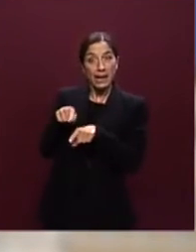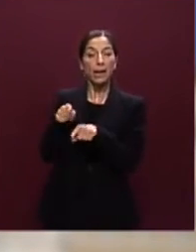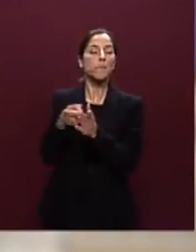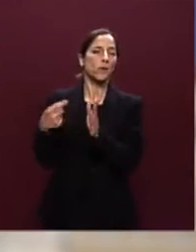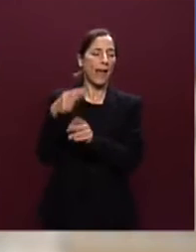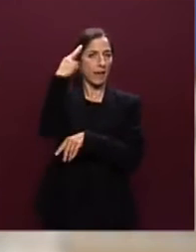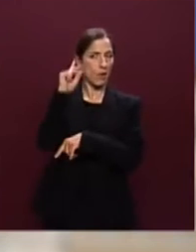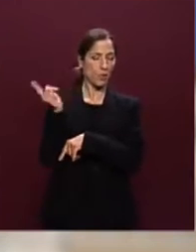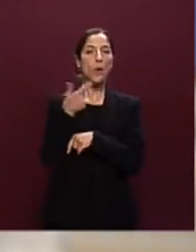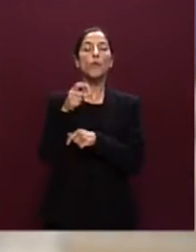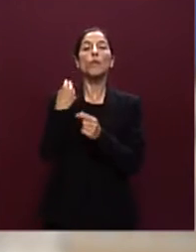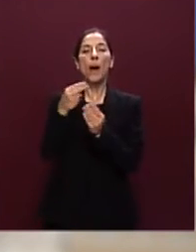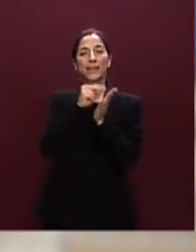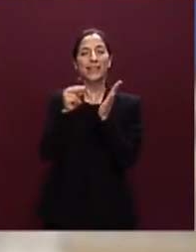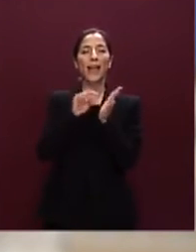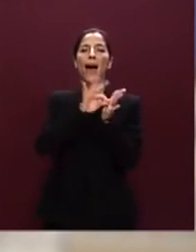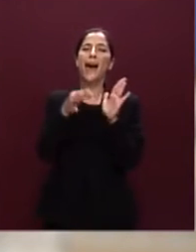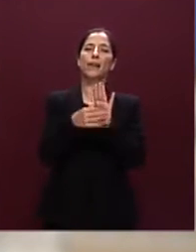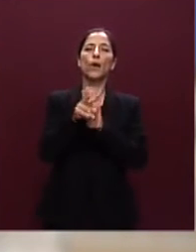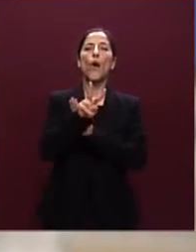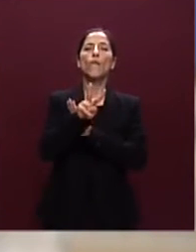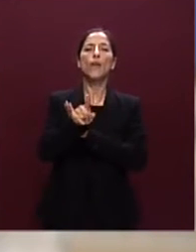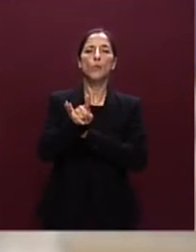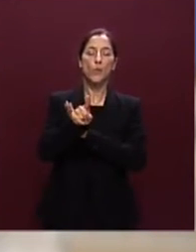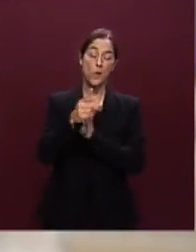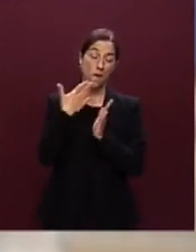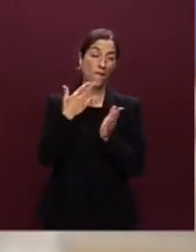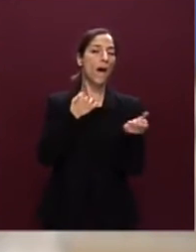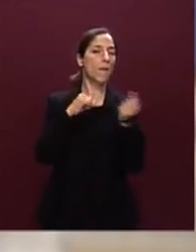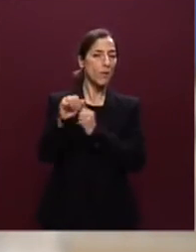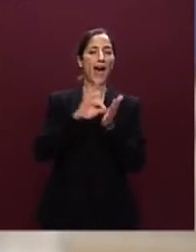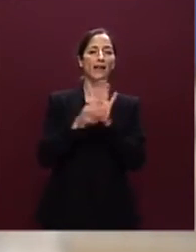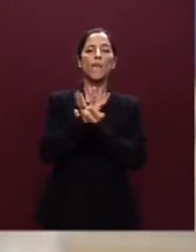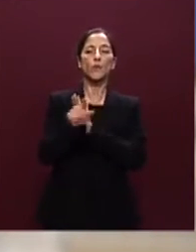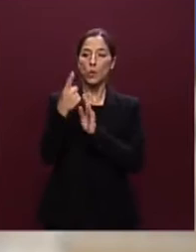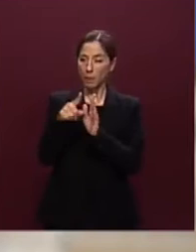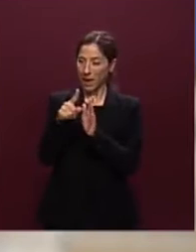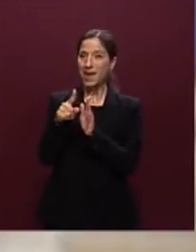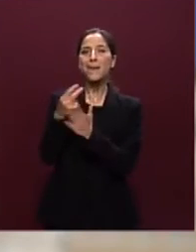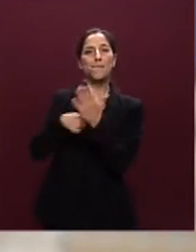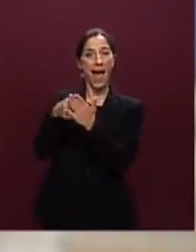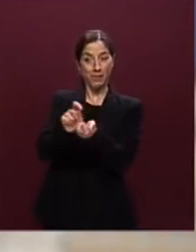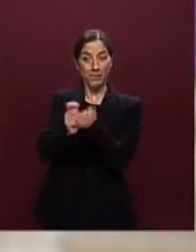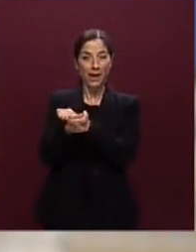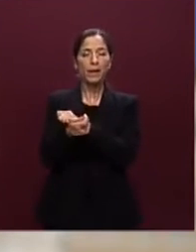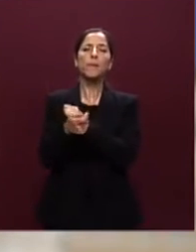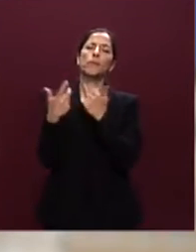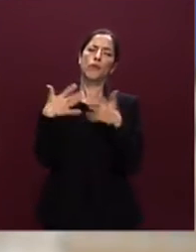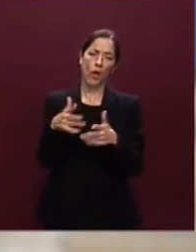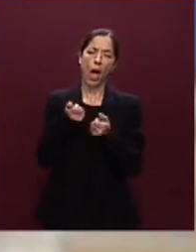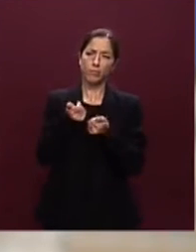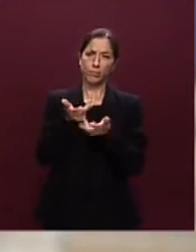scritto l'articolo 21 famigerato articolo 21 da utilizzare per la modifica del piano come è stato già più volte